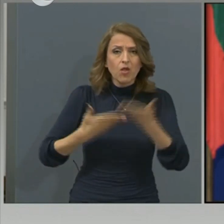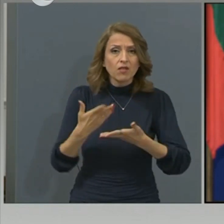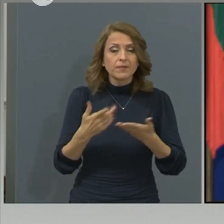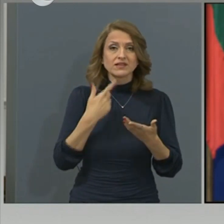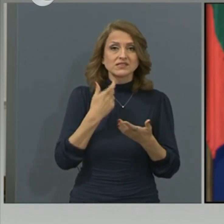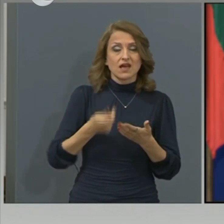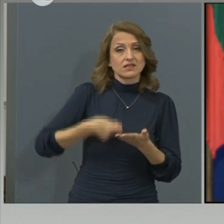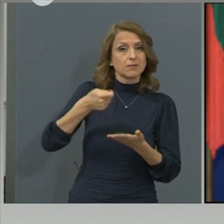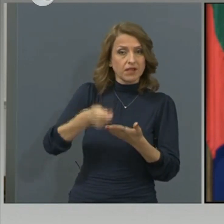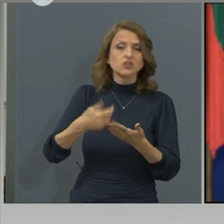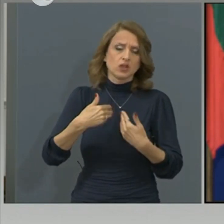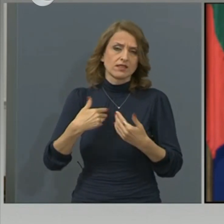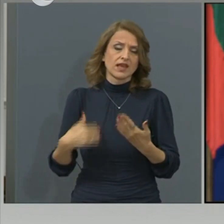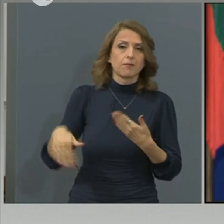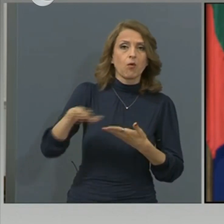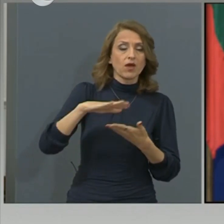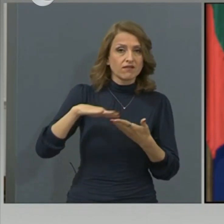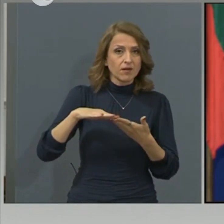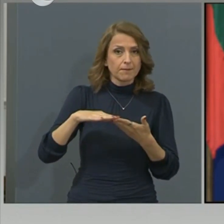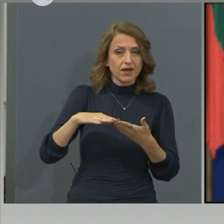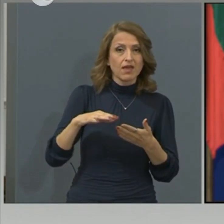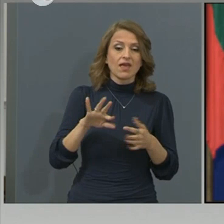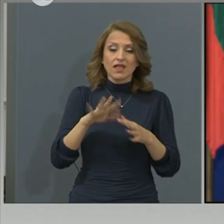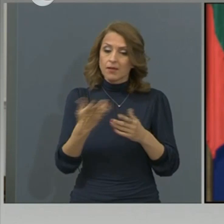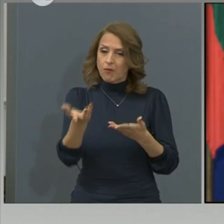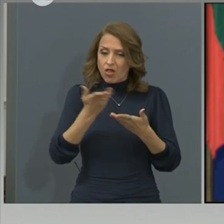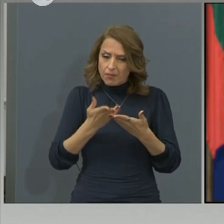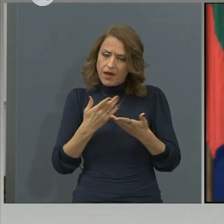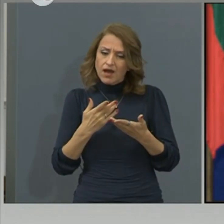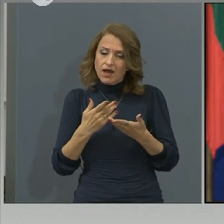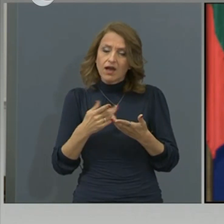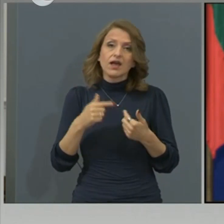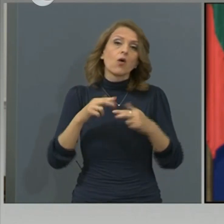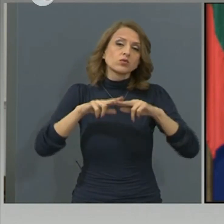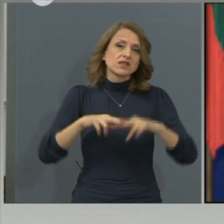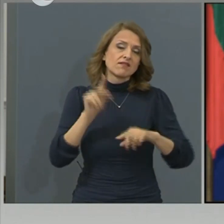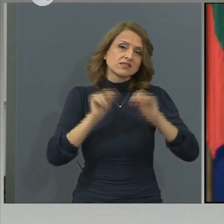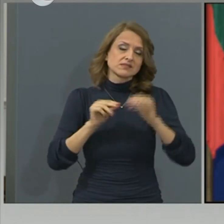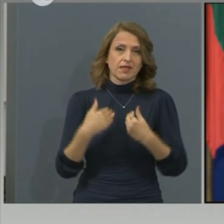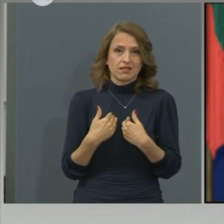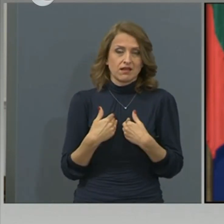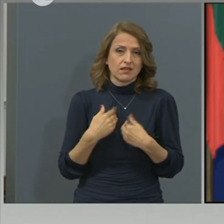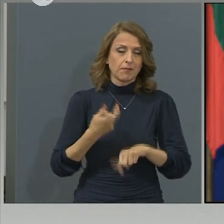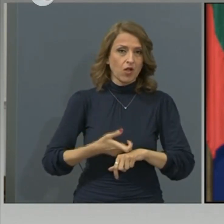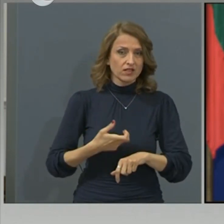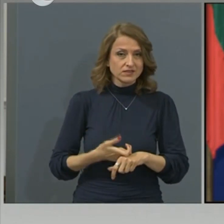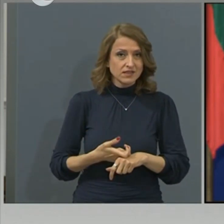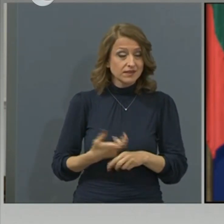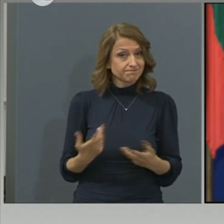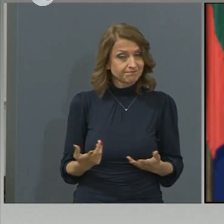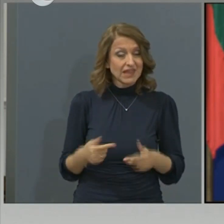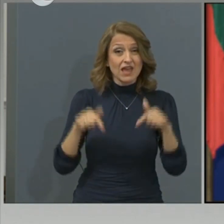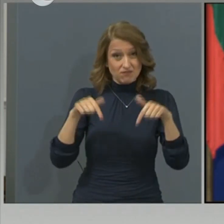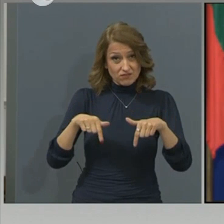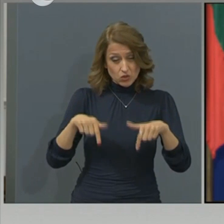заплащане, се покриват. Някои търпат от отказ и оставят за сметка на лечението зададение. В този момент